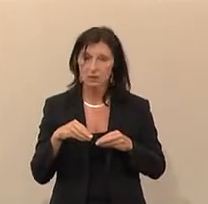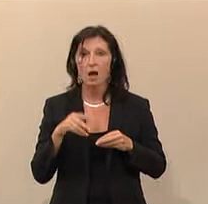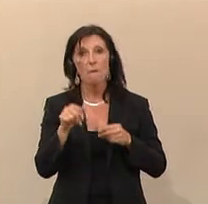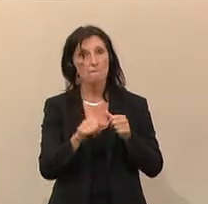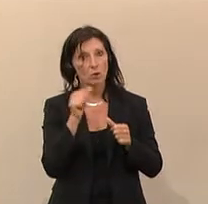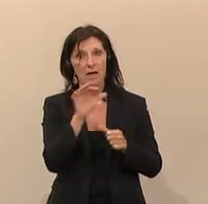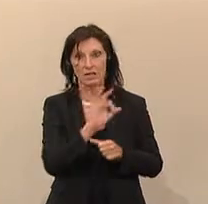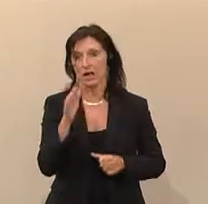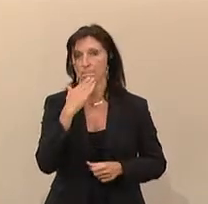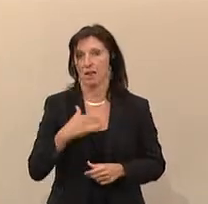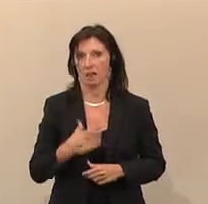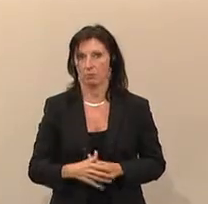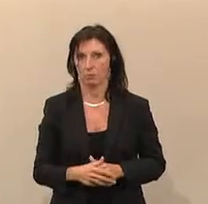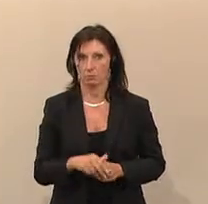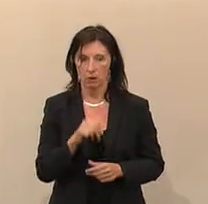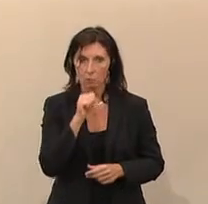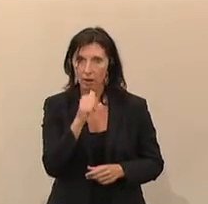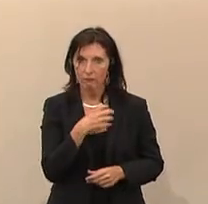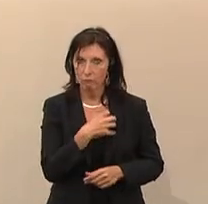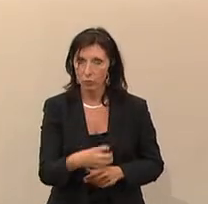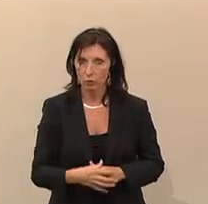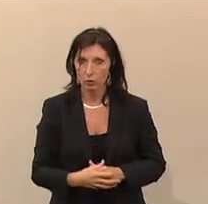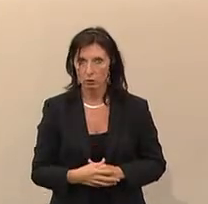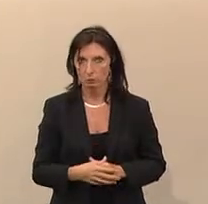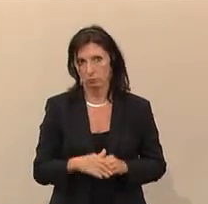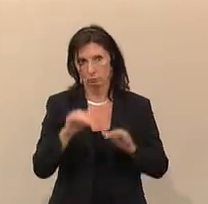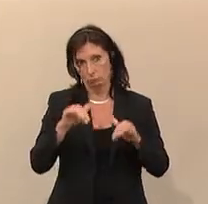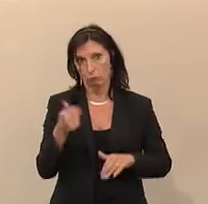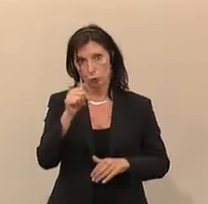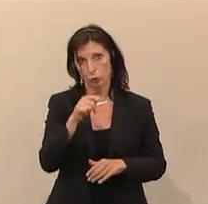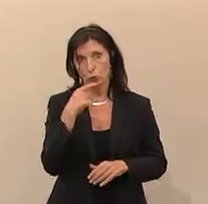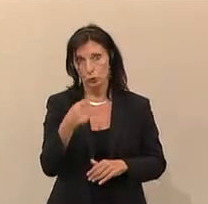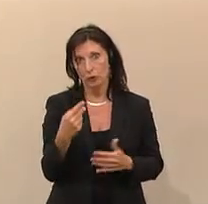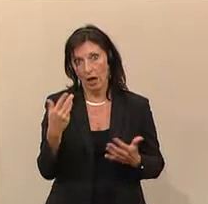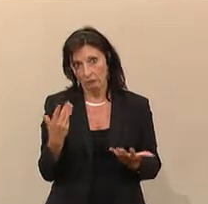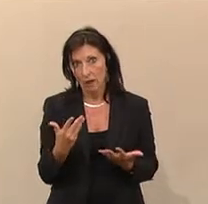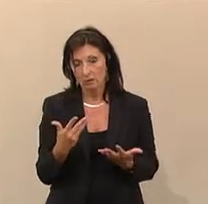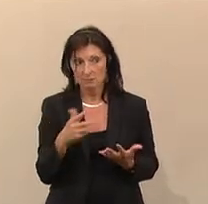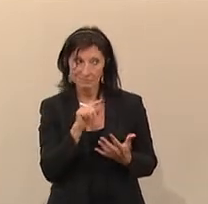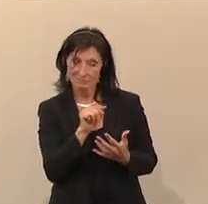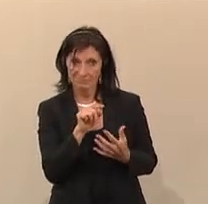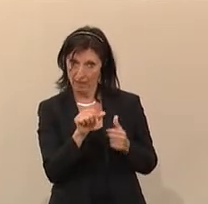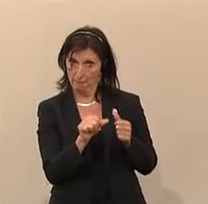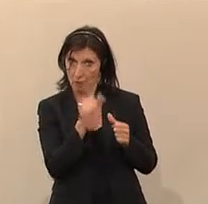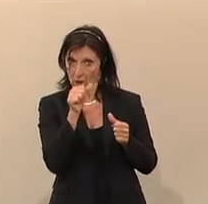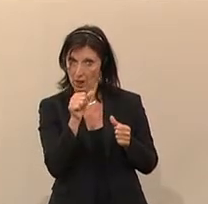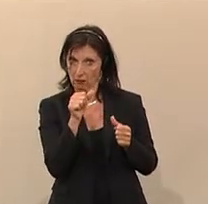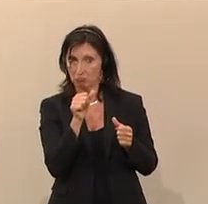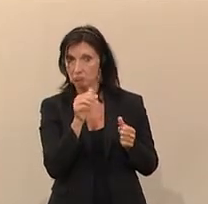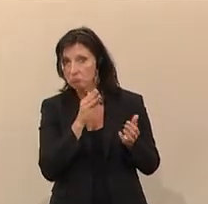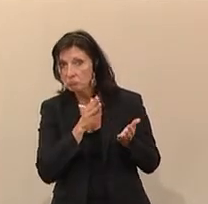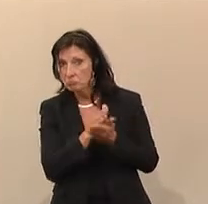Modell. Das ist auch kein Wunder, denn fairerweise müssen wir auch dazu sagen, dass dieses Modell im